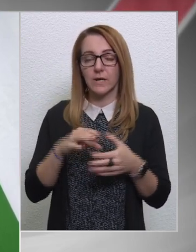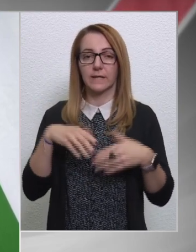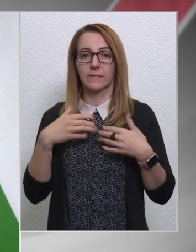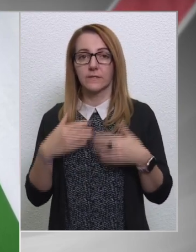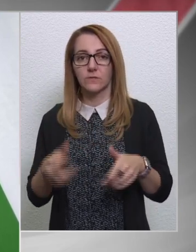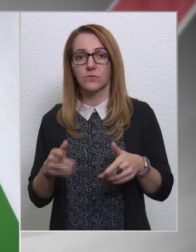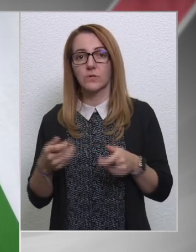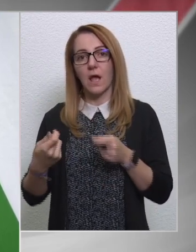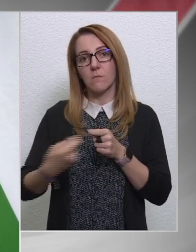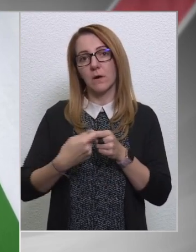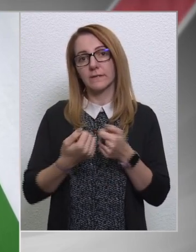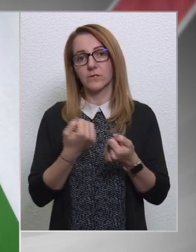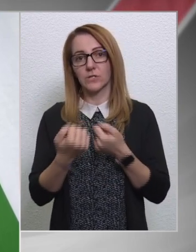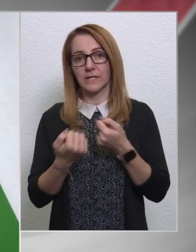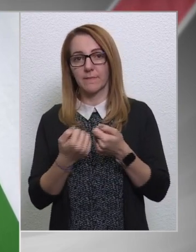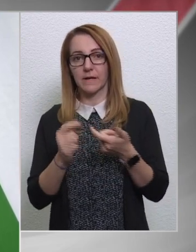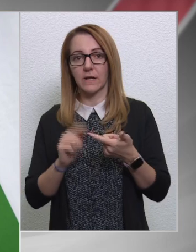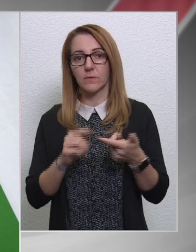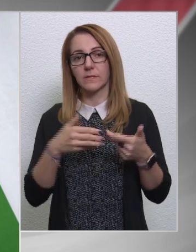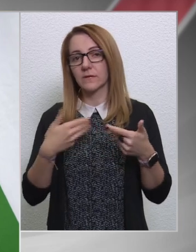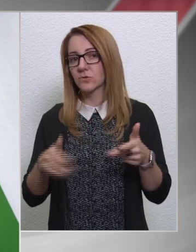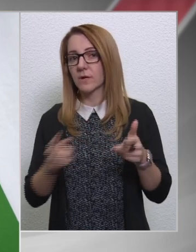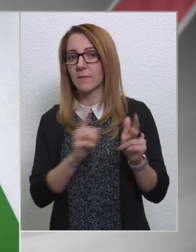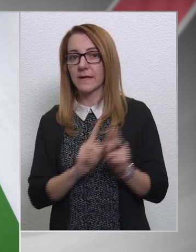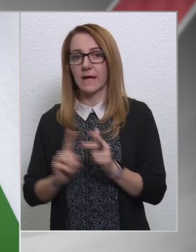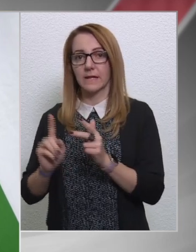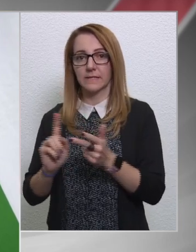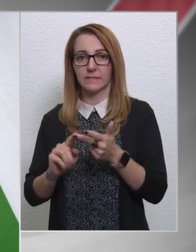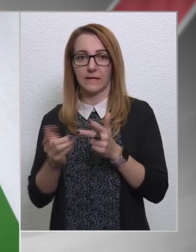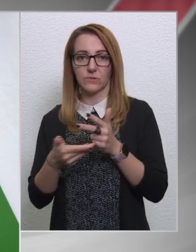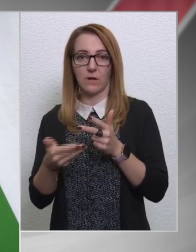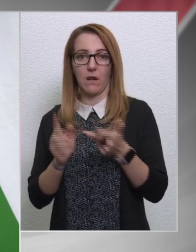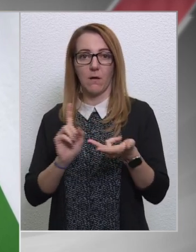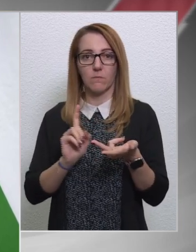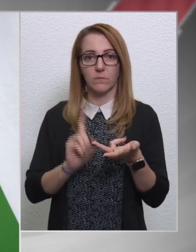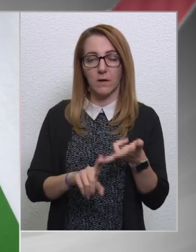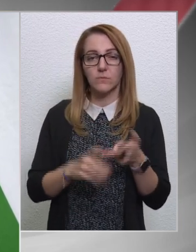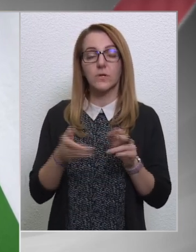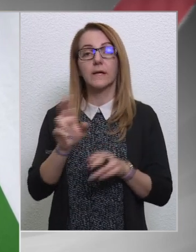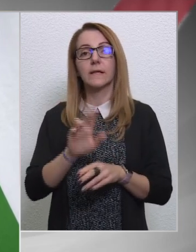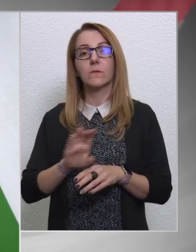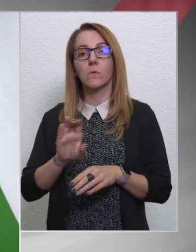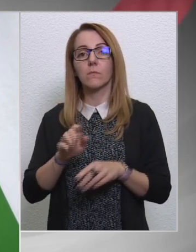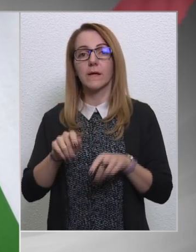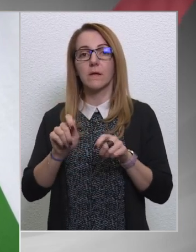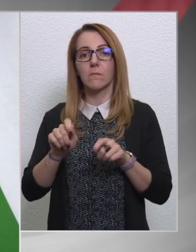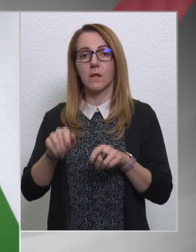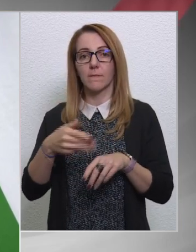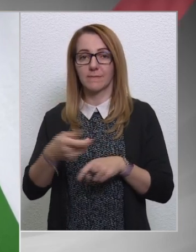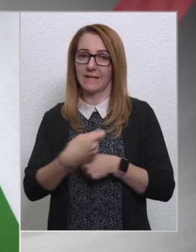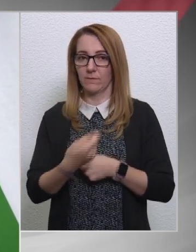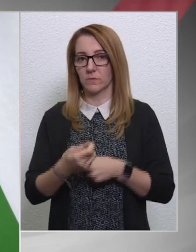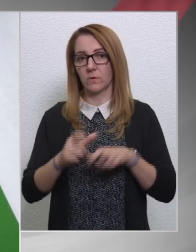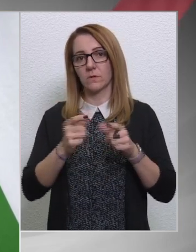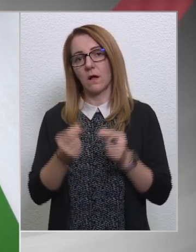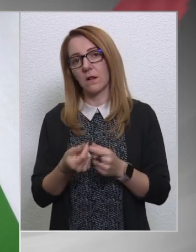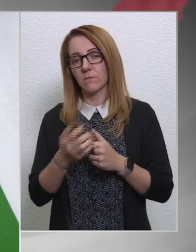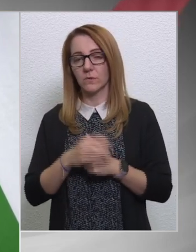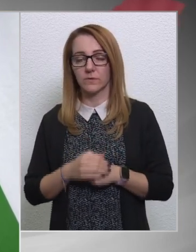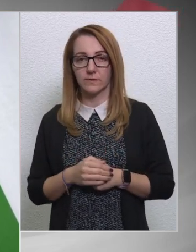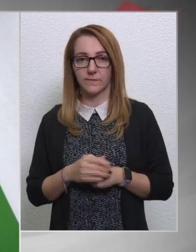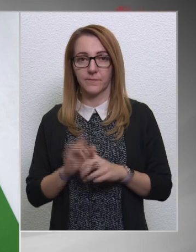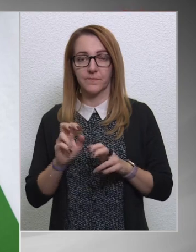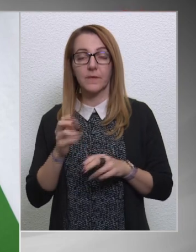se a partnerségi megállapodás, se a helyreállítási alap kapcsán az Európai Parlamentnek nem osztottak lapot. Nyilván az